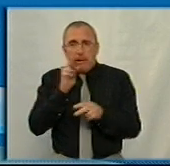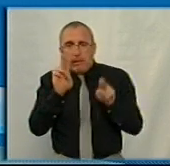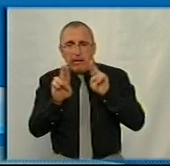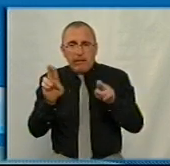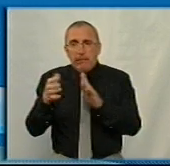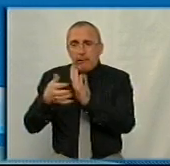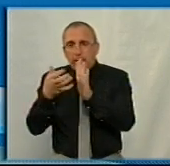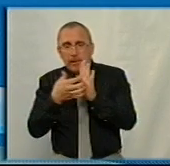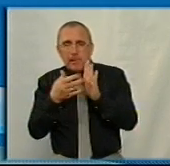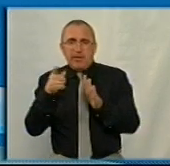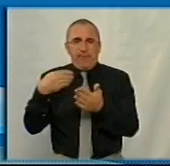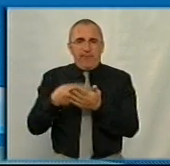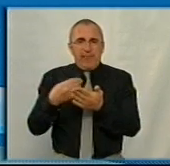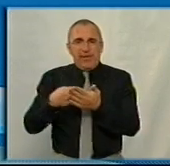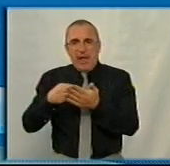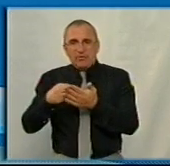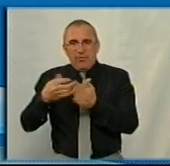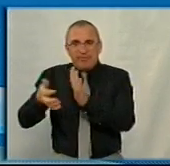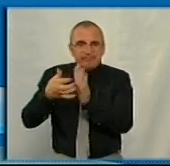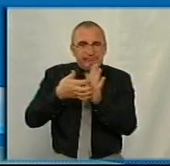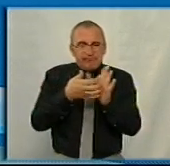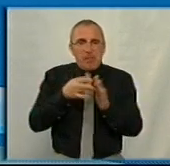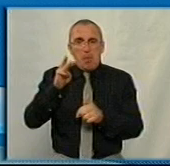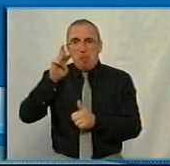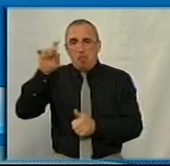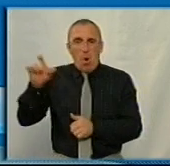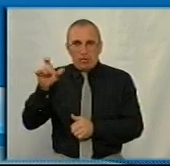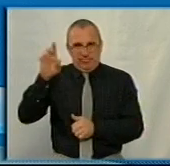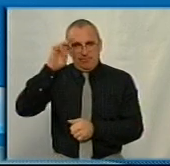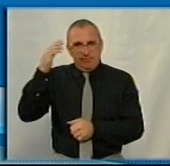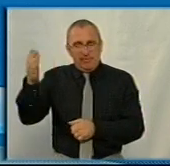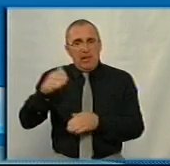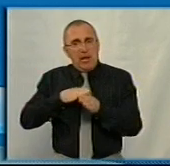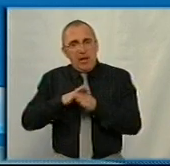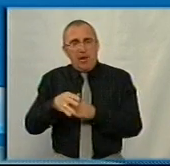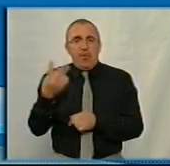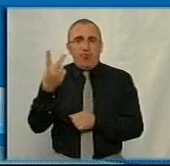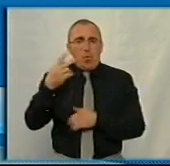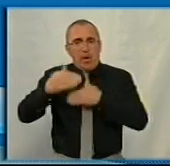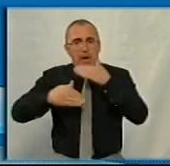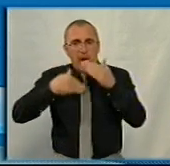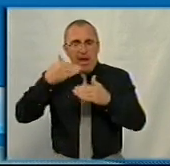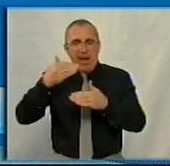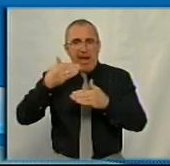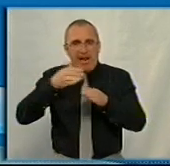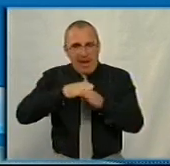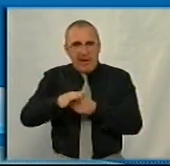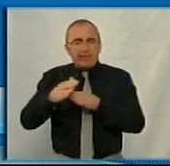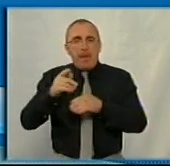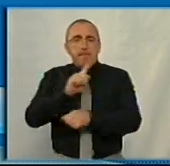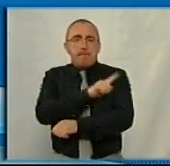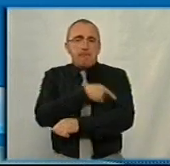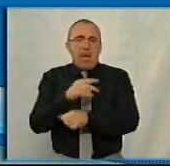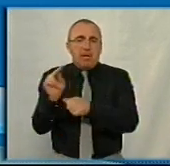огріхи, ті фінансові дири, МОЗу під час реалізації другого етапу медреформи? Тому що, по факту,